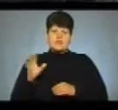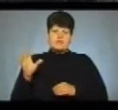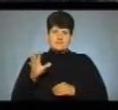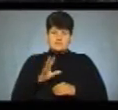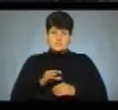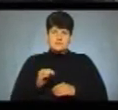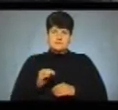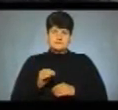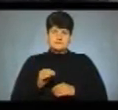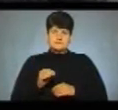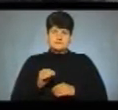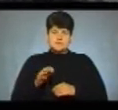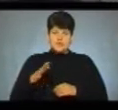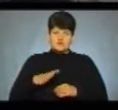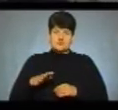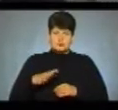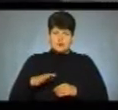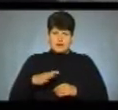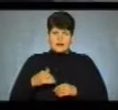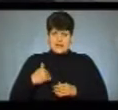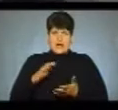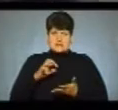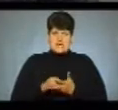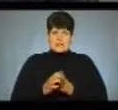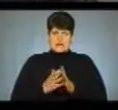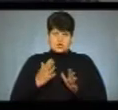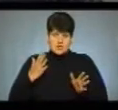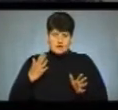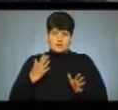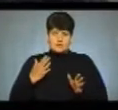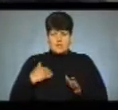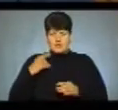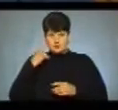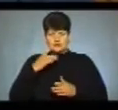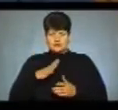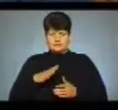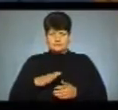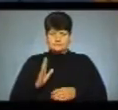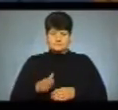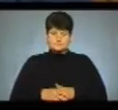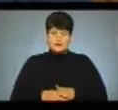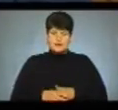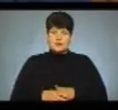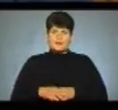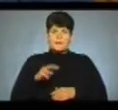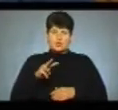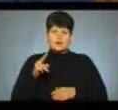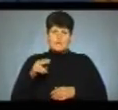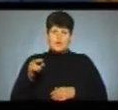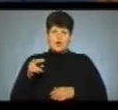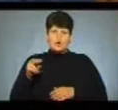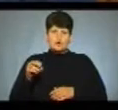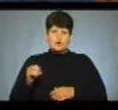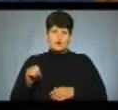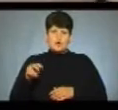чекають, і я зайняла чергу. Я думаю, що я дочекаюся. Микола Подолян – лікар-мамолог,